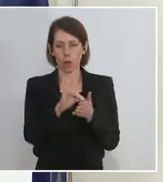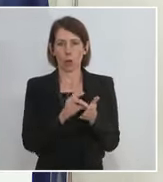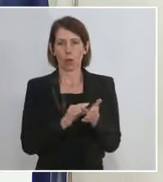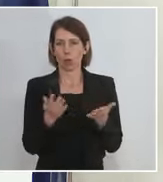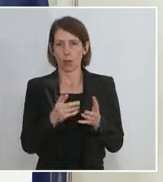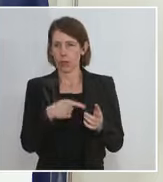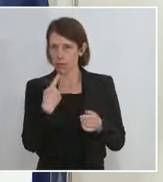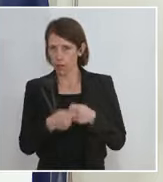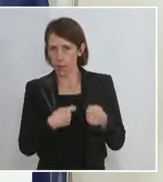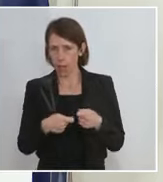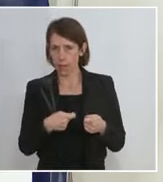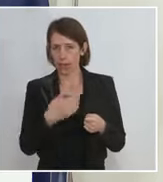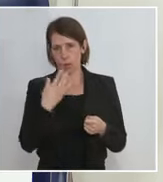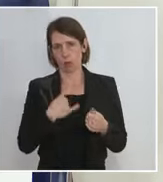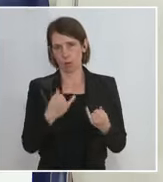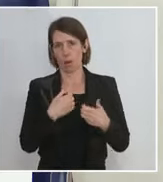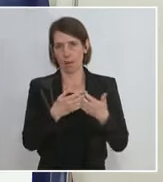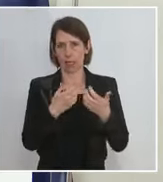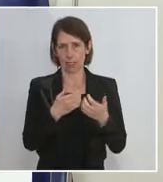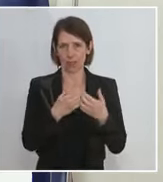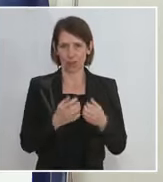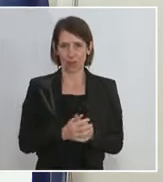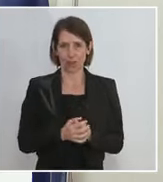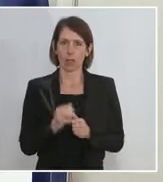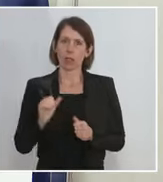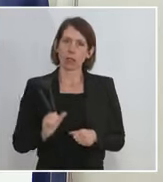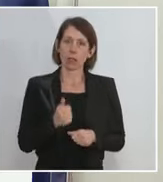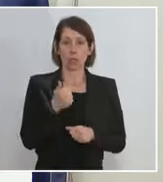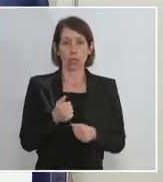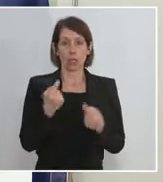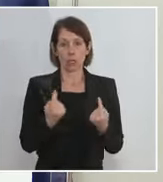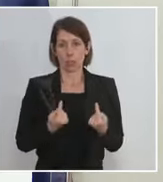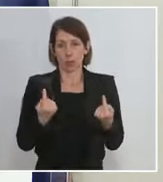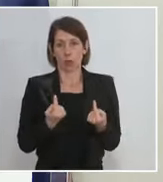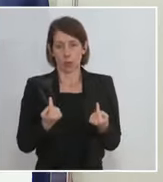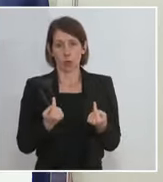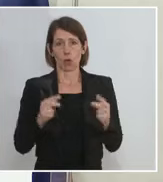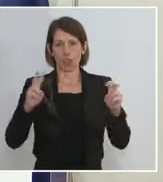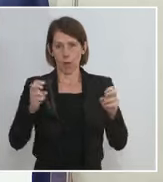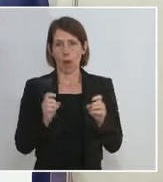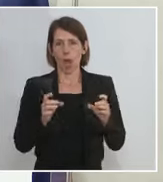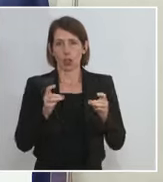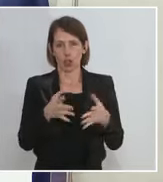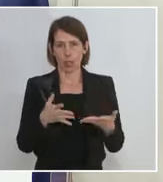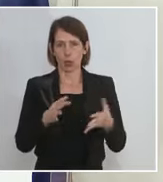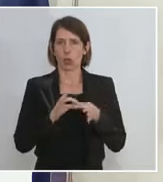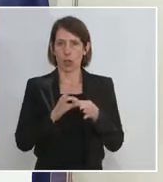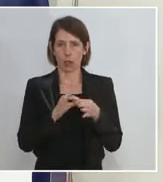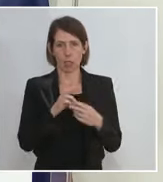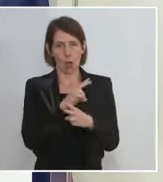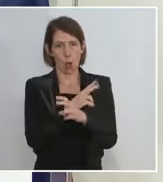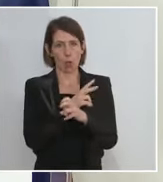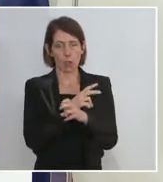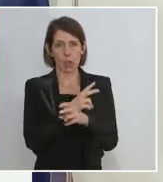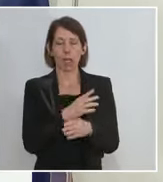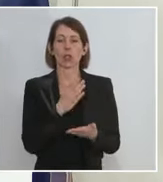arbeiten. Vielleicht zunächst zur Situation der Ansteckungen in Österreich. Wir haben mittlerweile